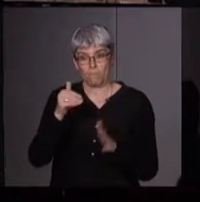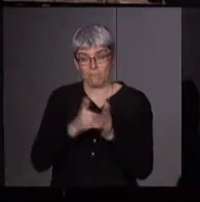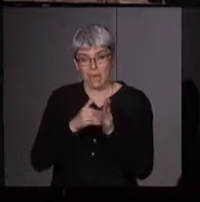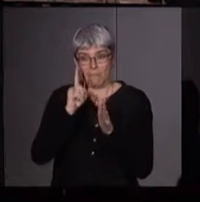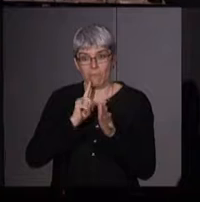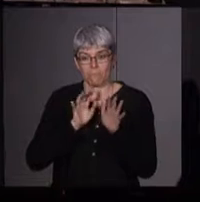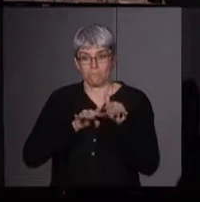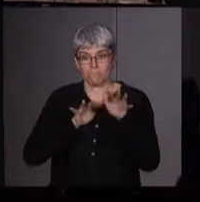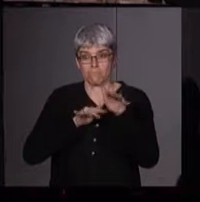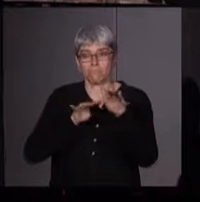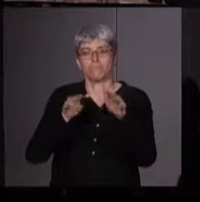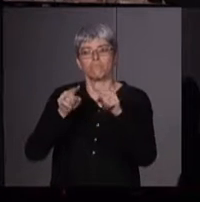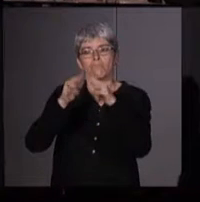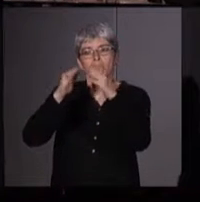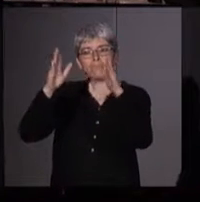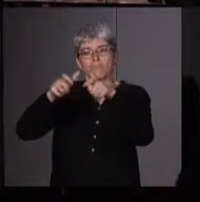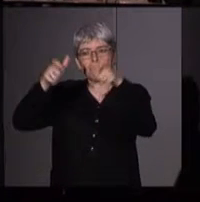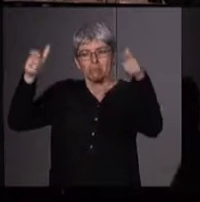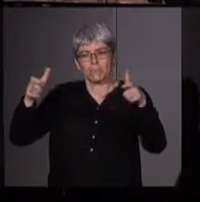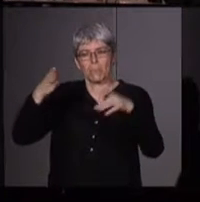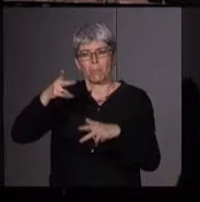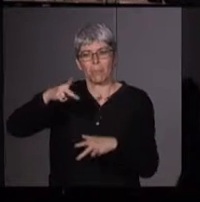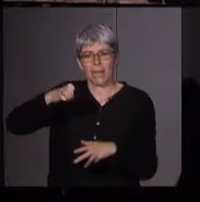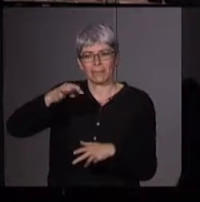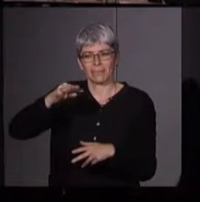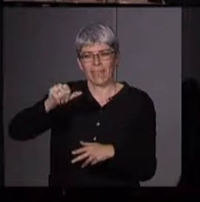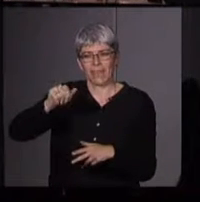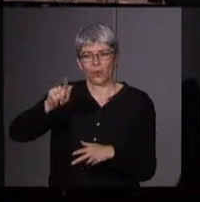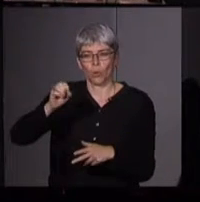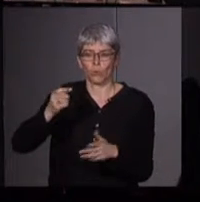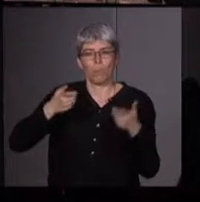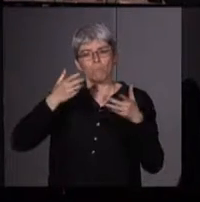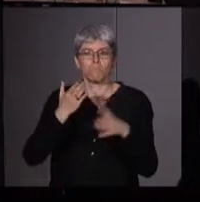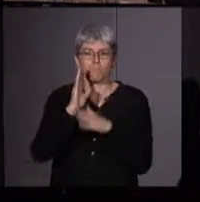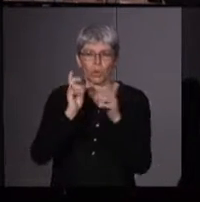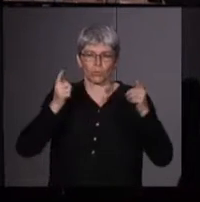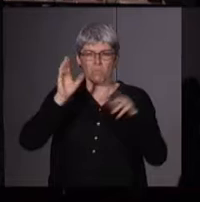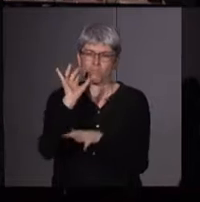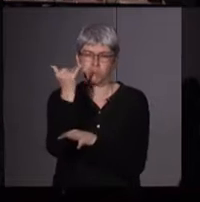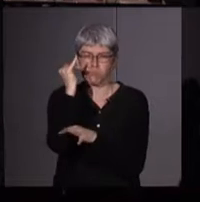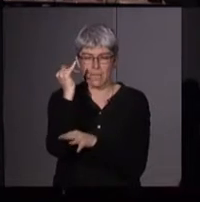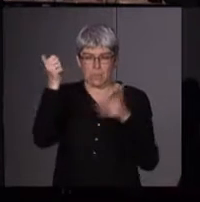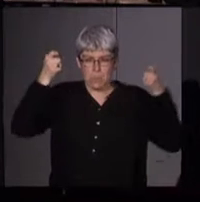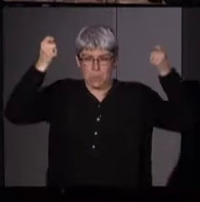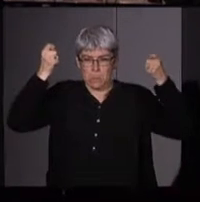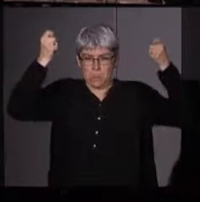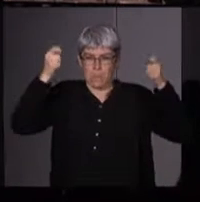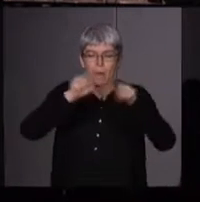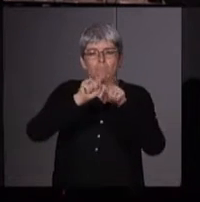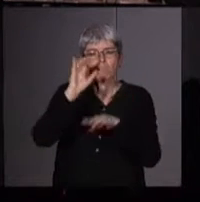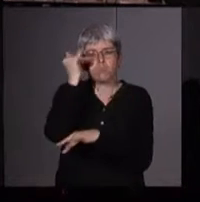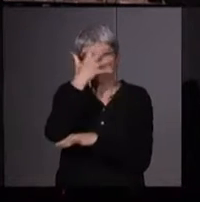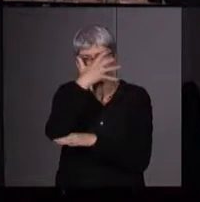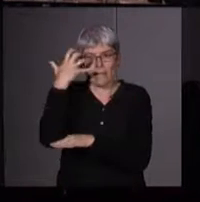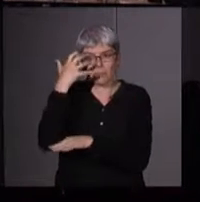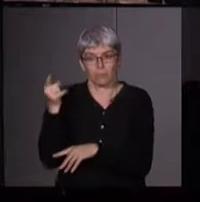dirigent vers le Pentagone. Elles portent quatre mascottes qui ressemblent à des énormes poupées de carnaval. La